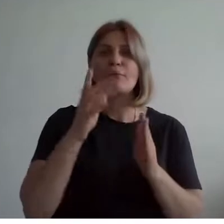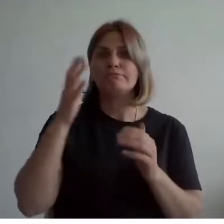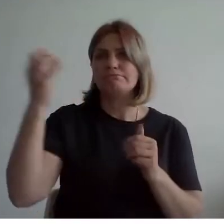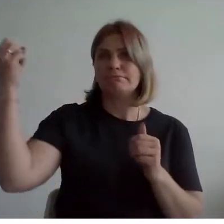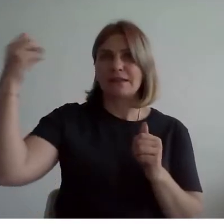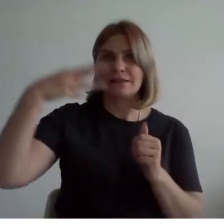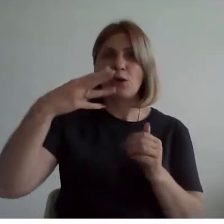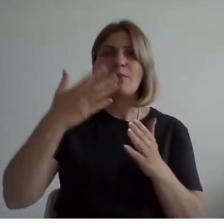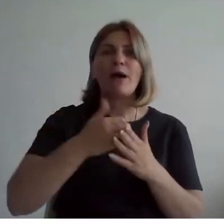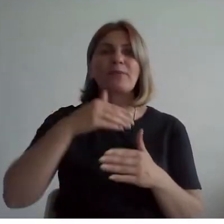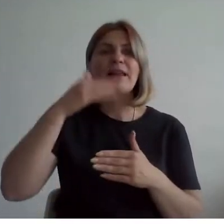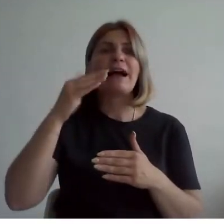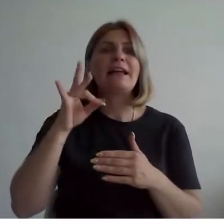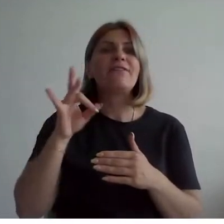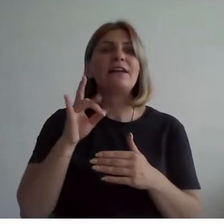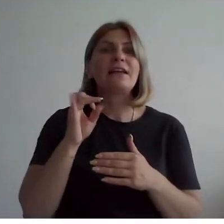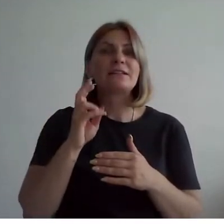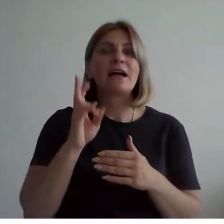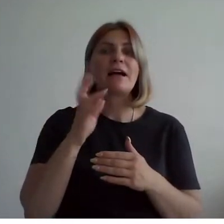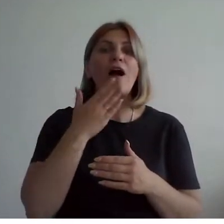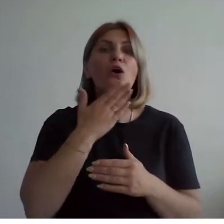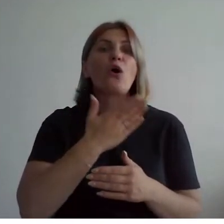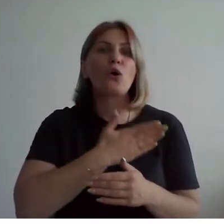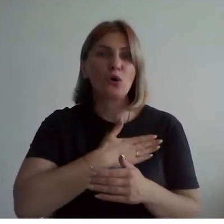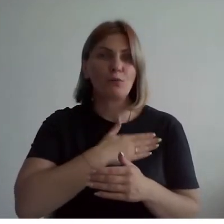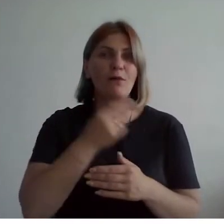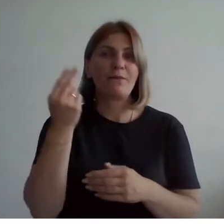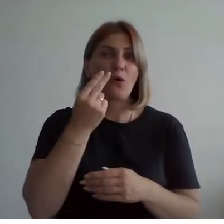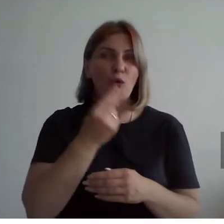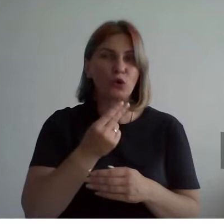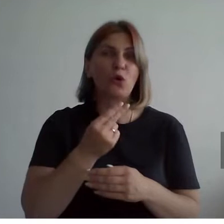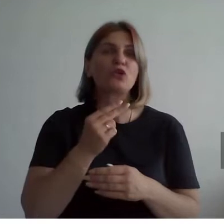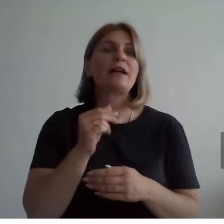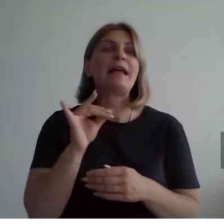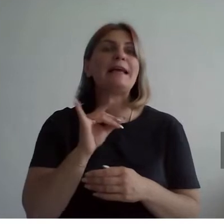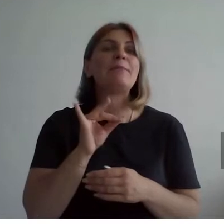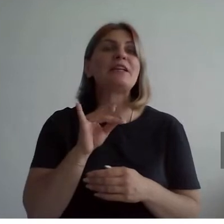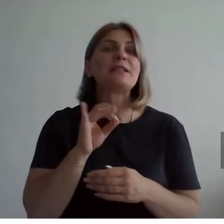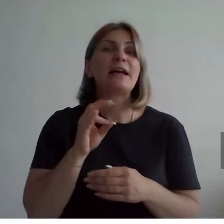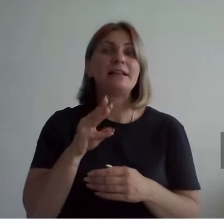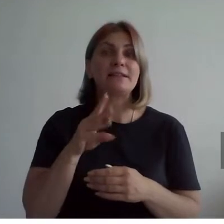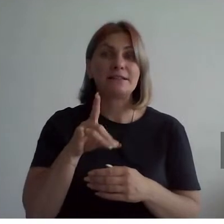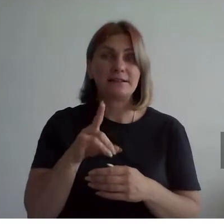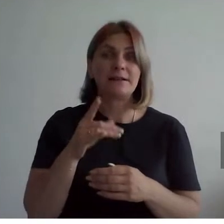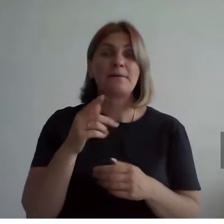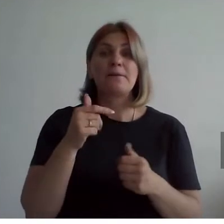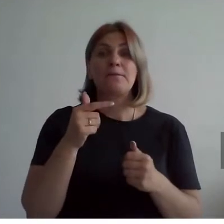рефлексы, так любимые художниками-импрессионистами». Сейчас кадры уже здания